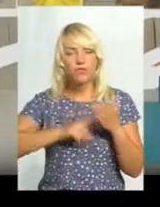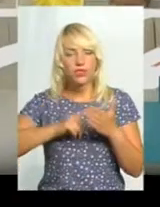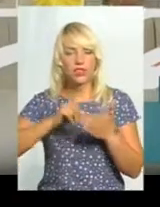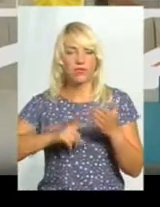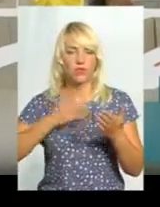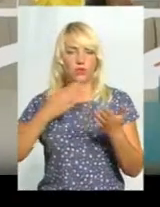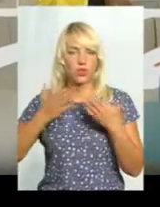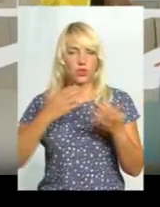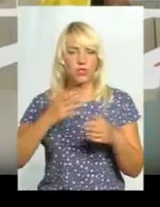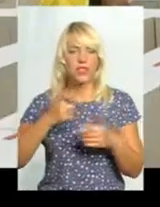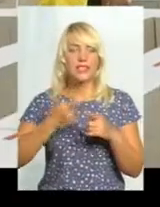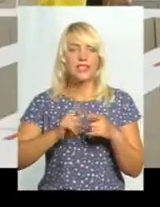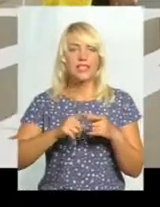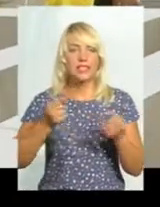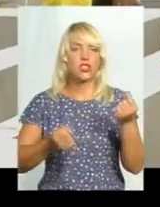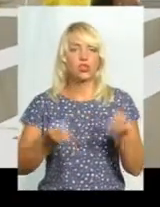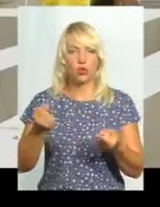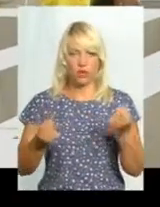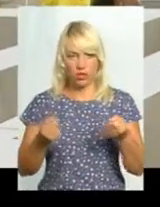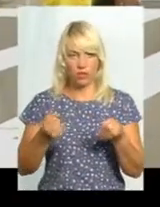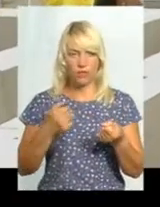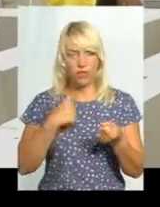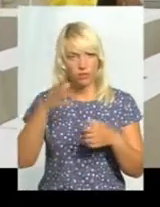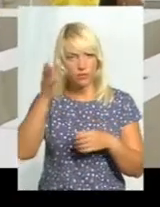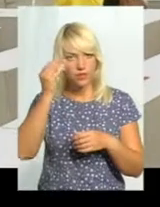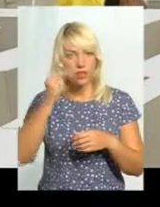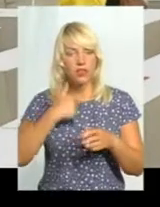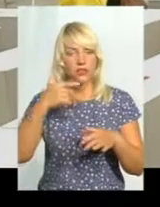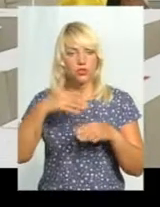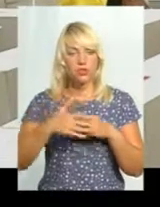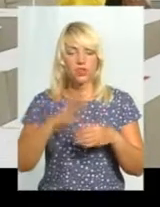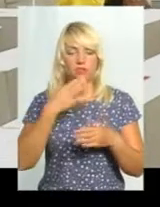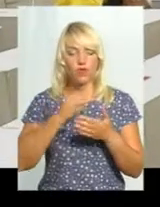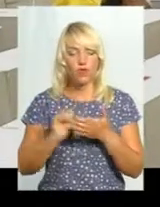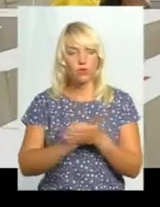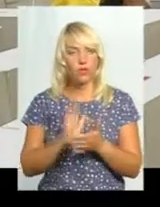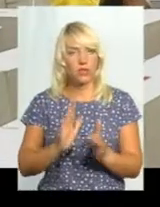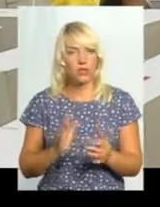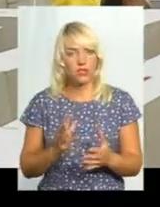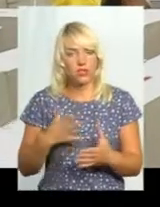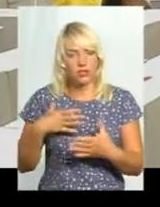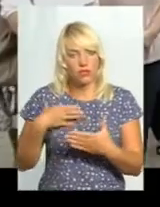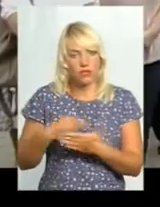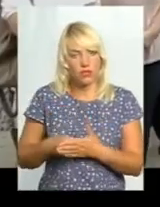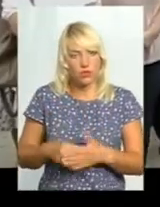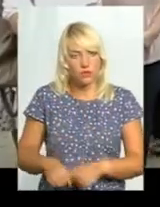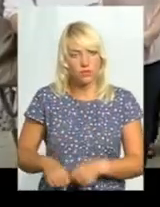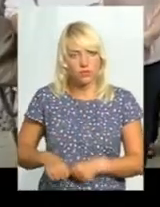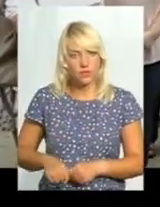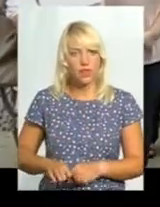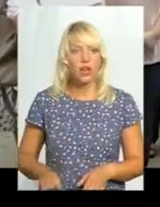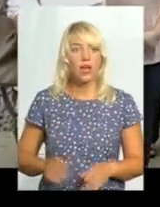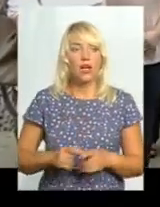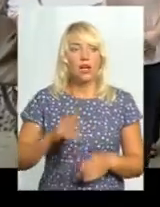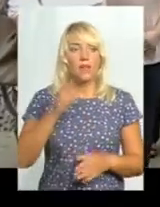взяла на замітку, що так робити не потрібно. Треба свої документи, все мати при собі, нікому нічого не віддавати. Перед початком